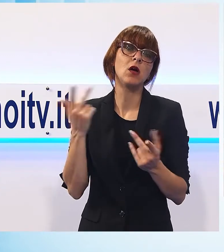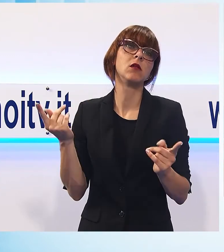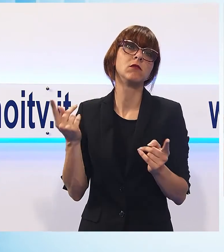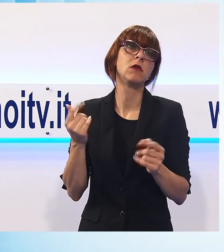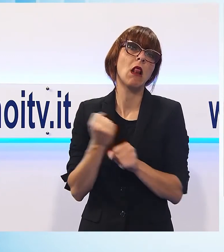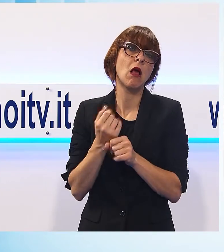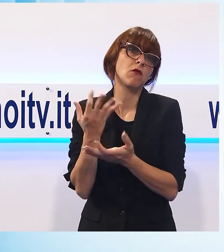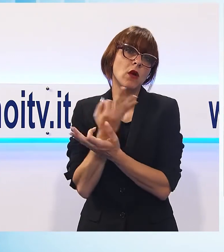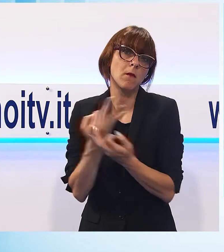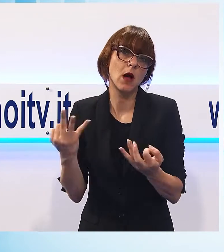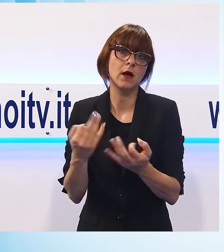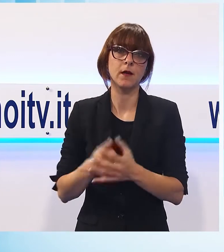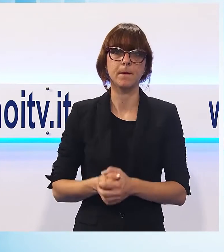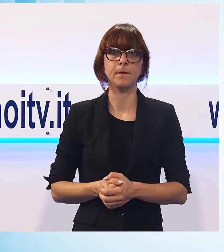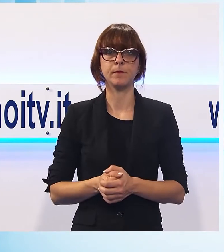bene.